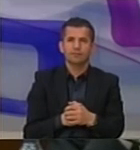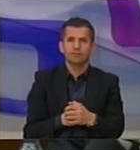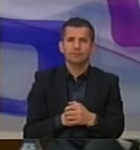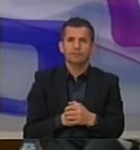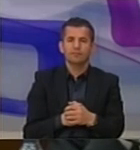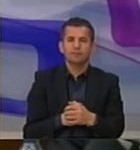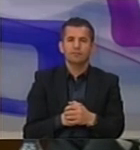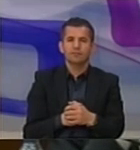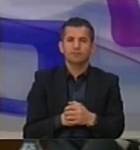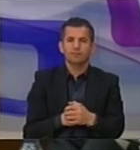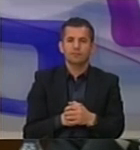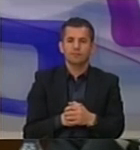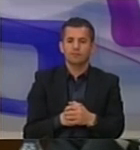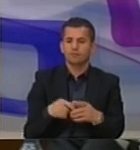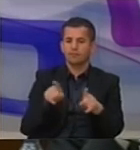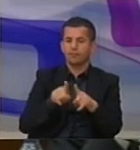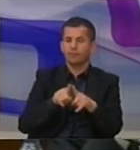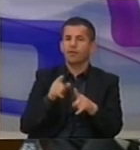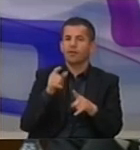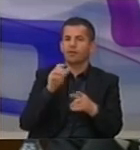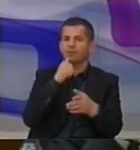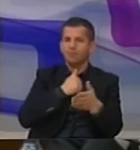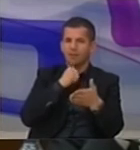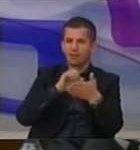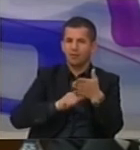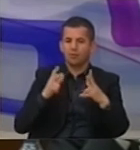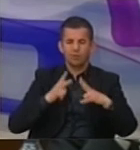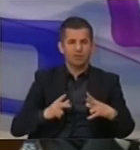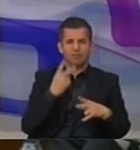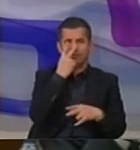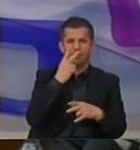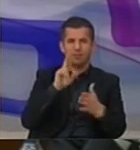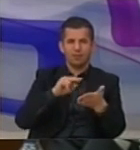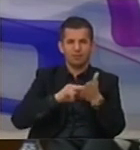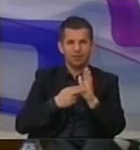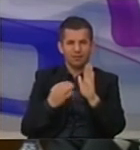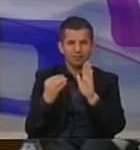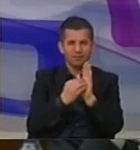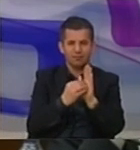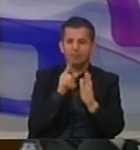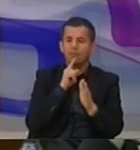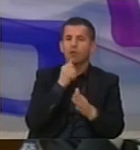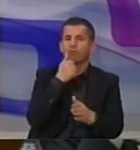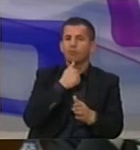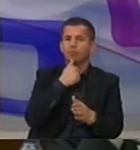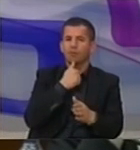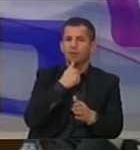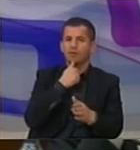Pushimet nga taksat, edhe kjo është një ndër në kodet e politikav tatimore, të aplikuar në pushimet tatimore